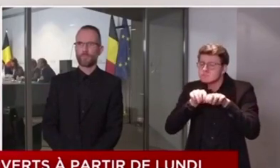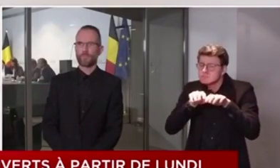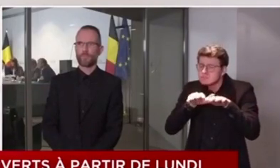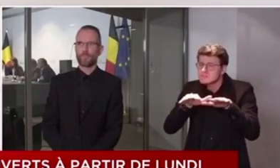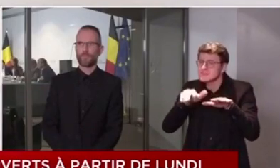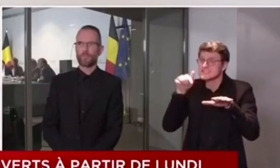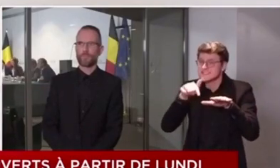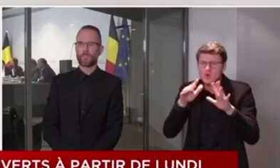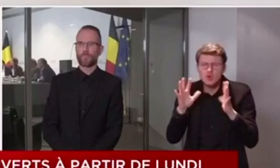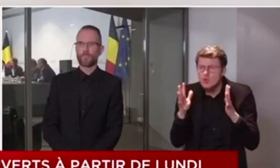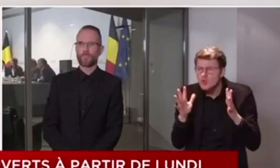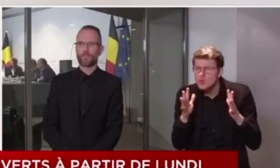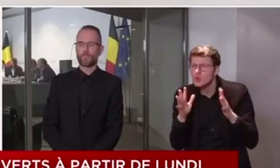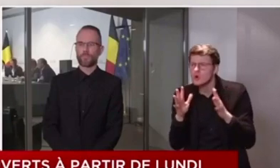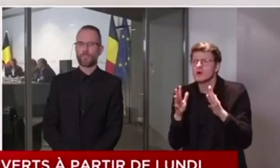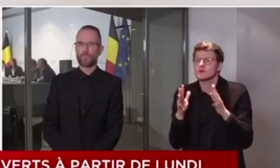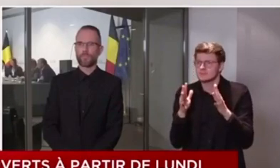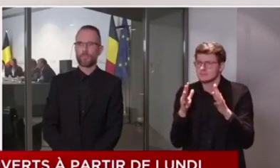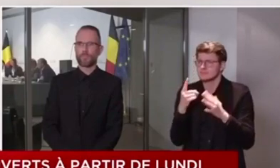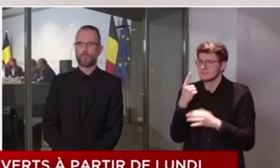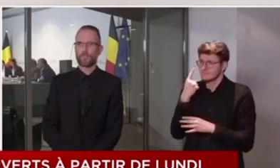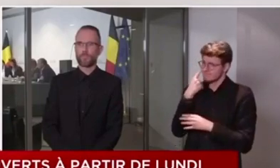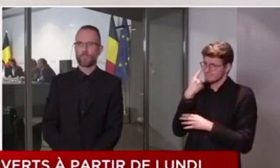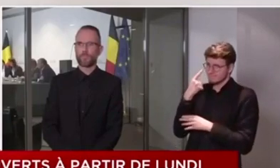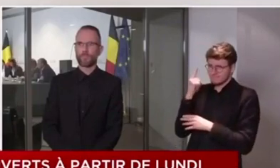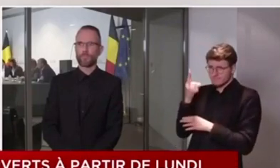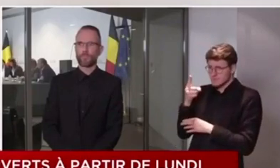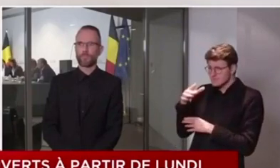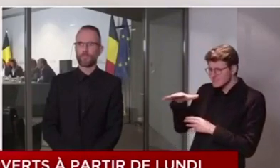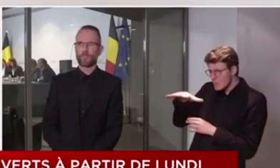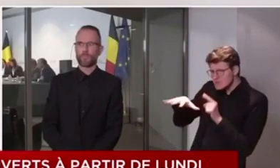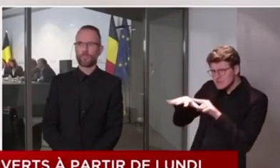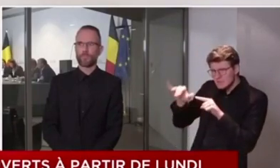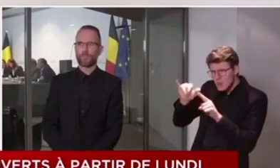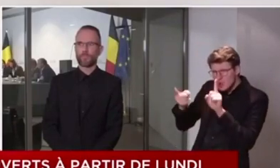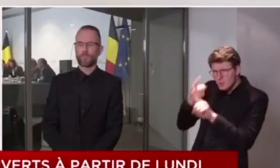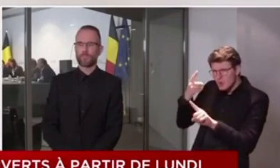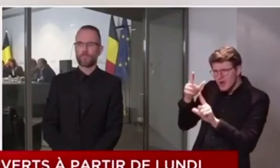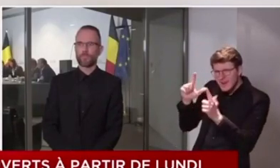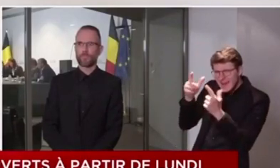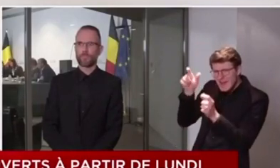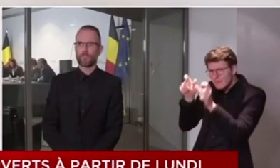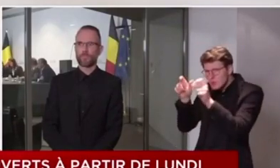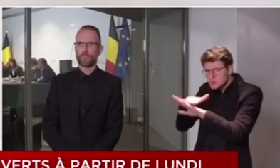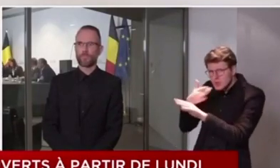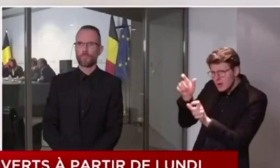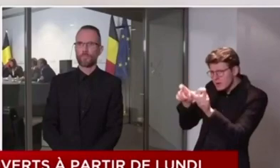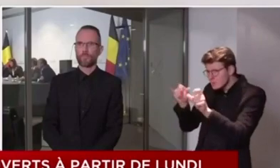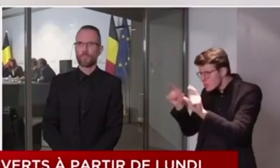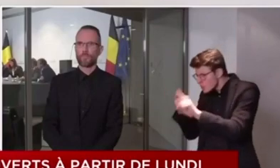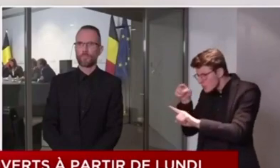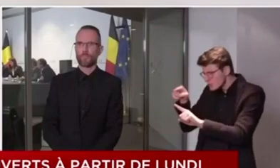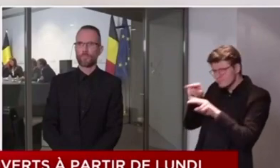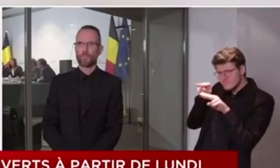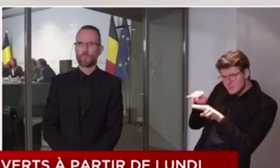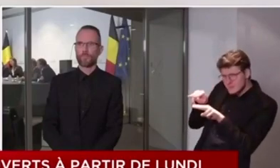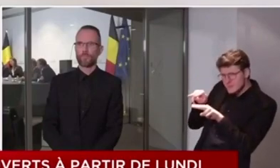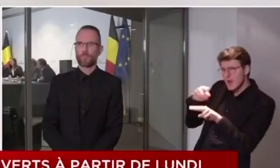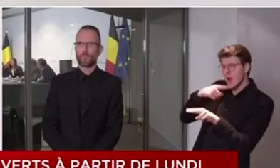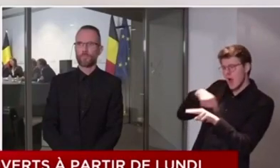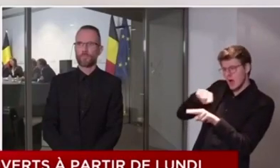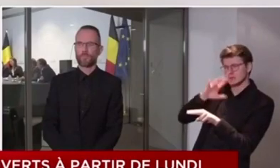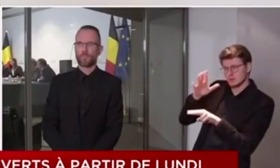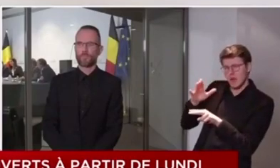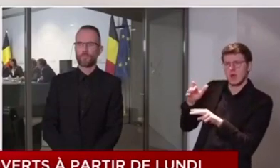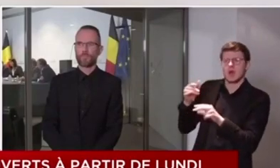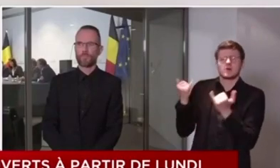avoir une méthodologie et adapter notre stratégie à la réalité du terrain. Ce que nous pouvons faire,